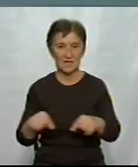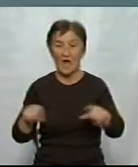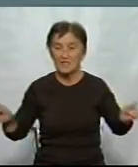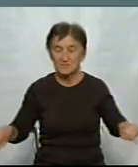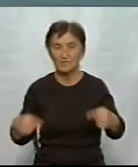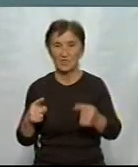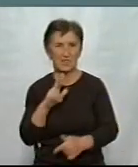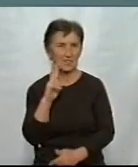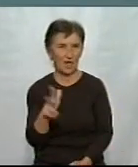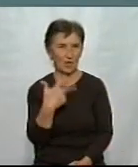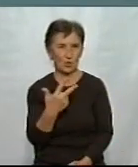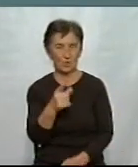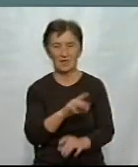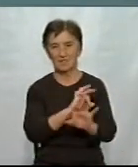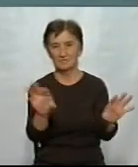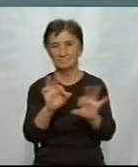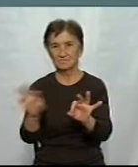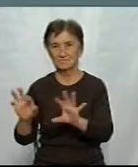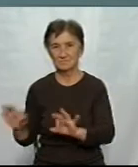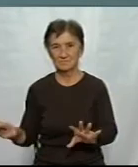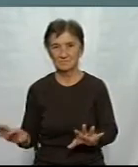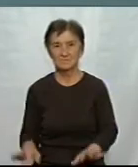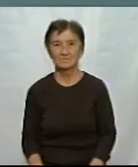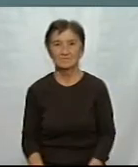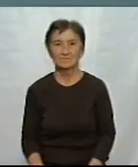витратила три роки, розповіла Суспільному авторка робіт.